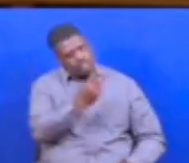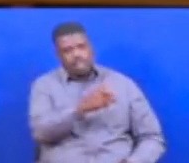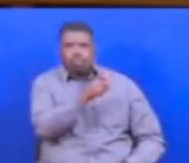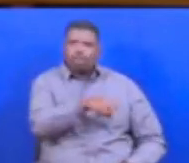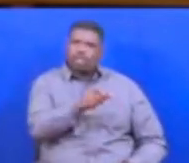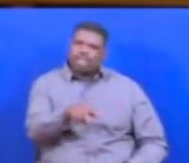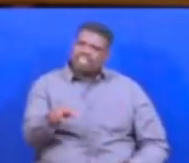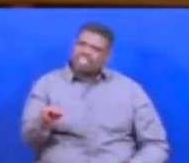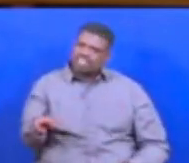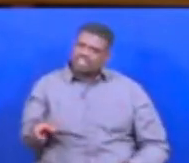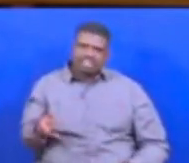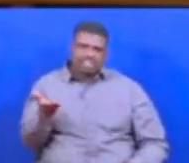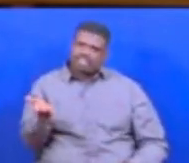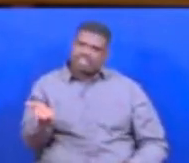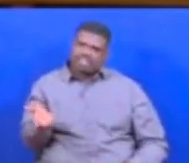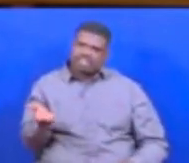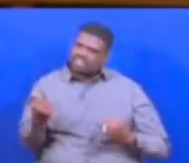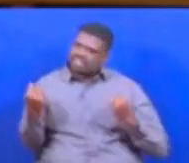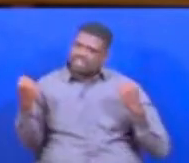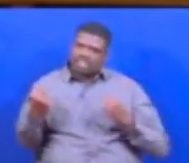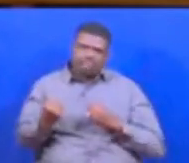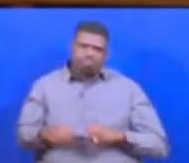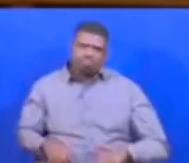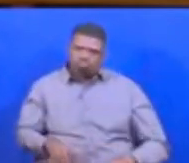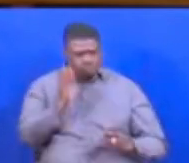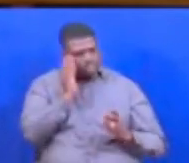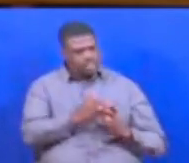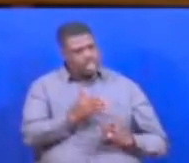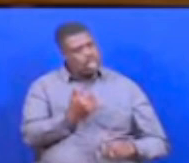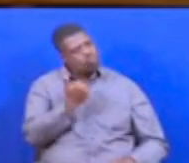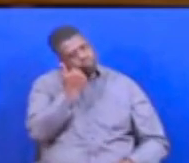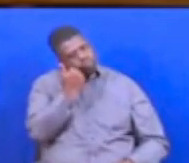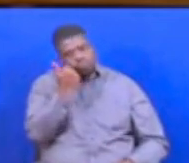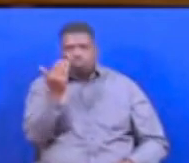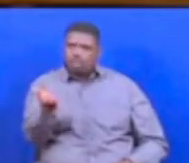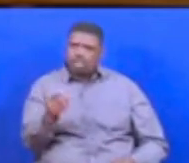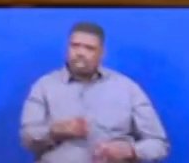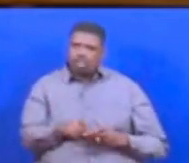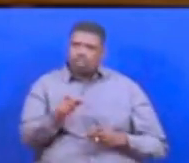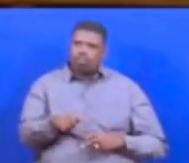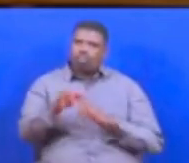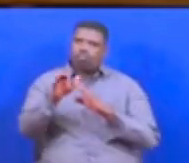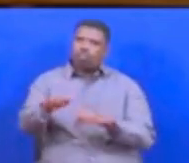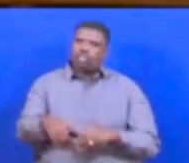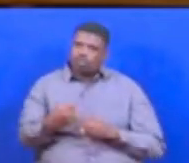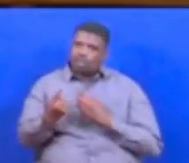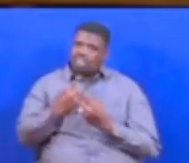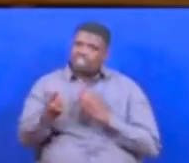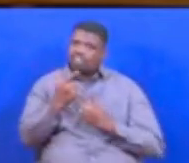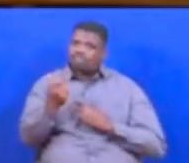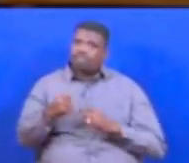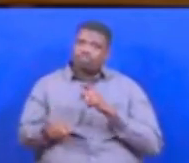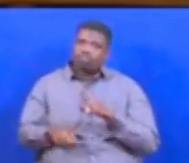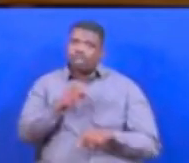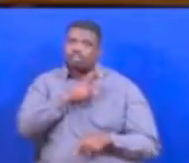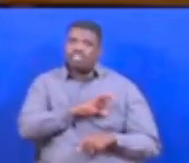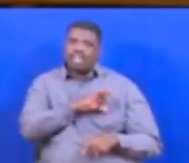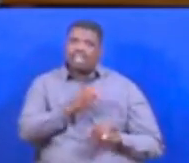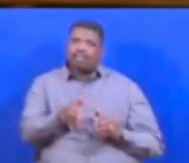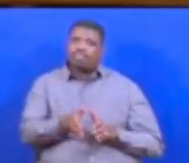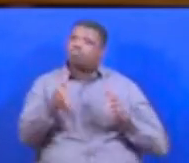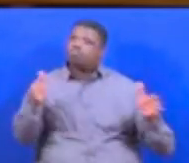tupa tabu kwa jiri ya kugua wabu nge watu wanasema tu wana mishiala mikubwa